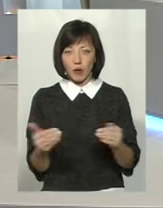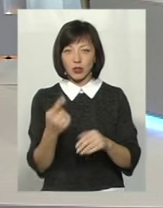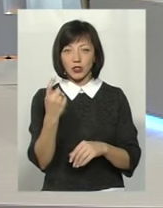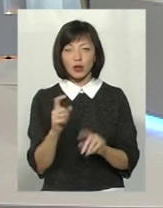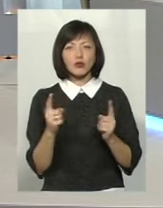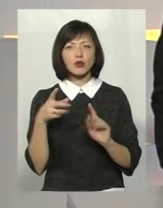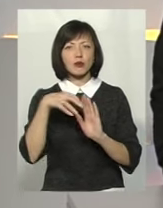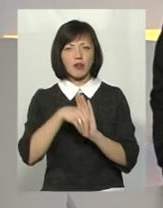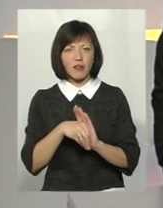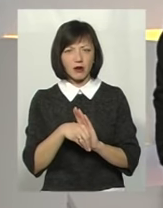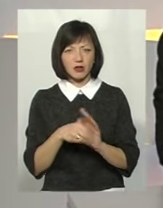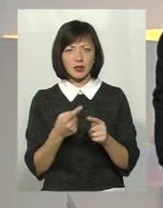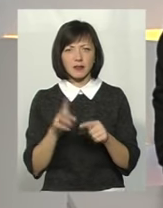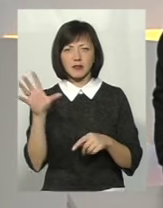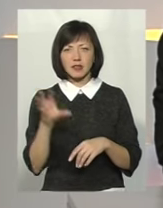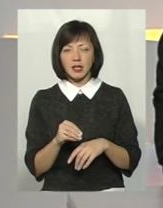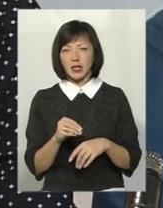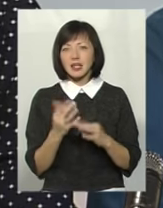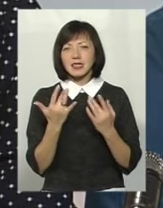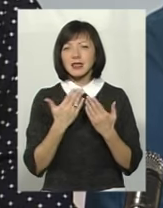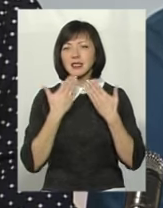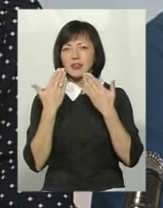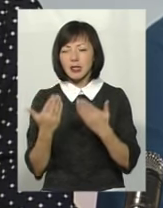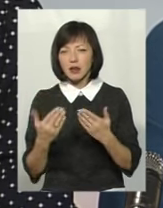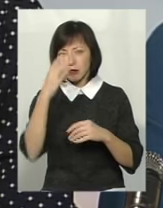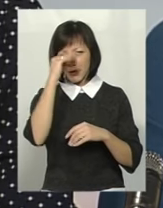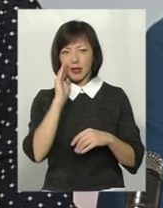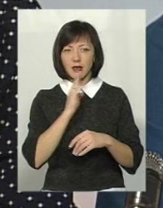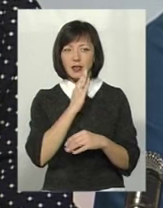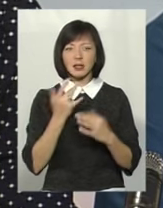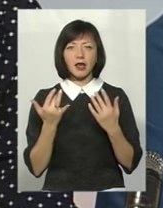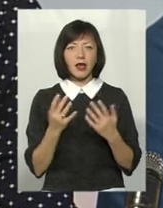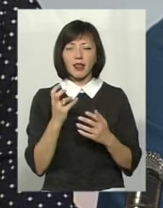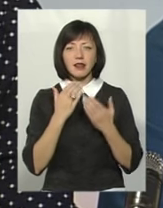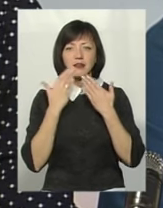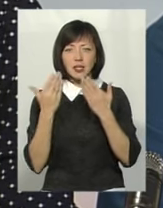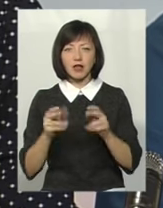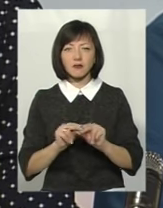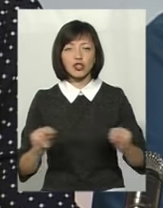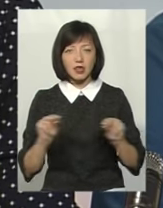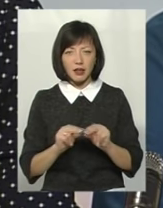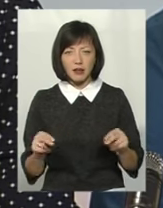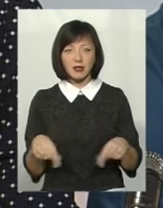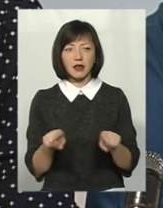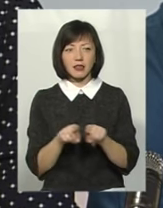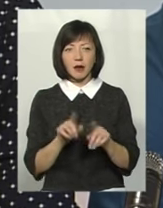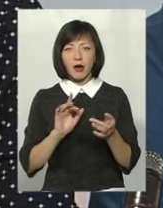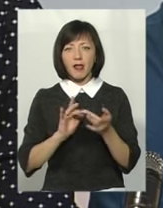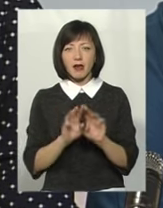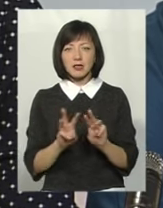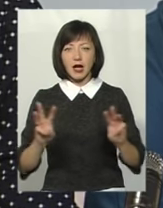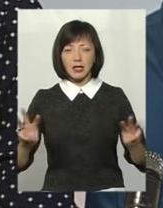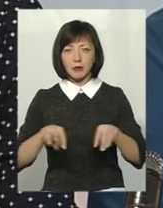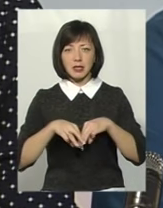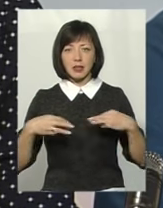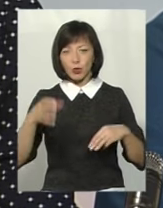запроваджується оце все? Скільки б не зверталися батьки, скільки б не зверталися вчителі так само на сайти Міністерства